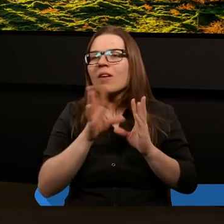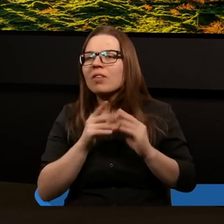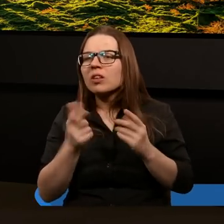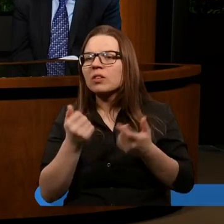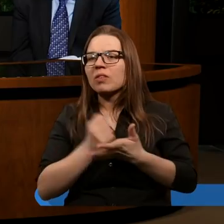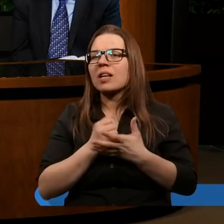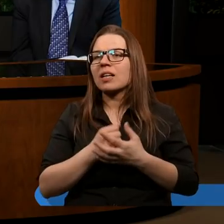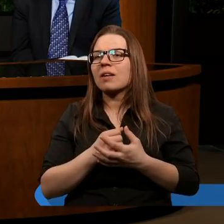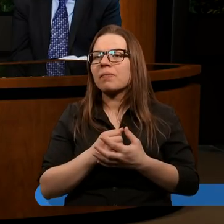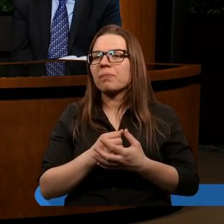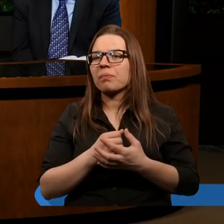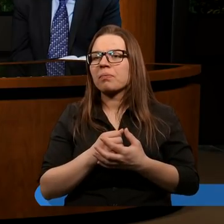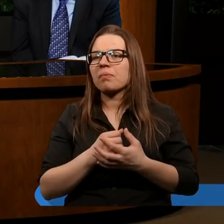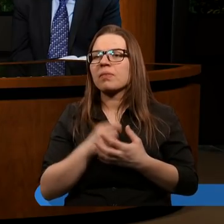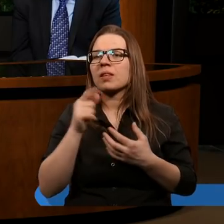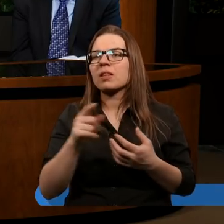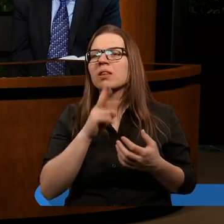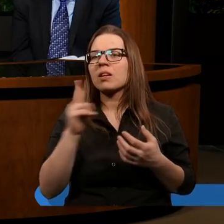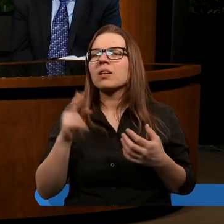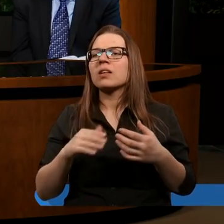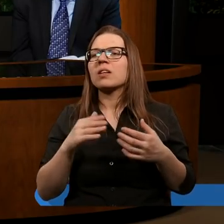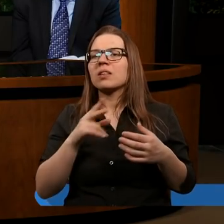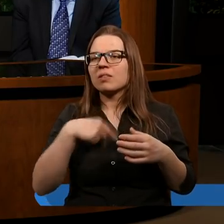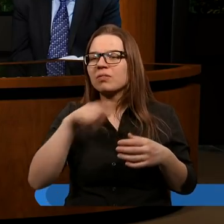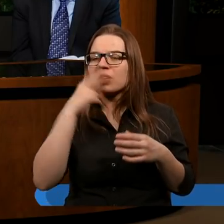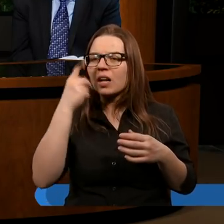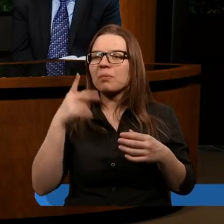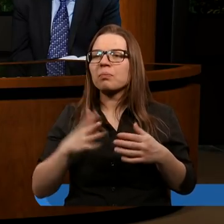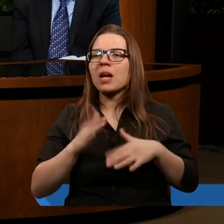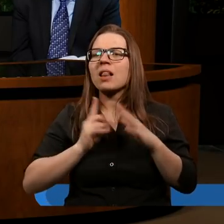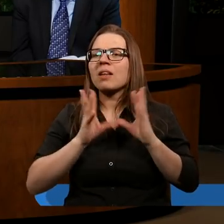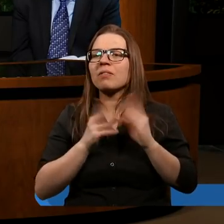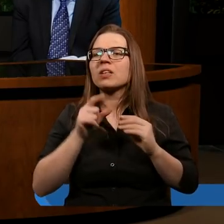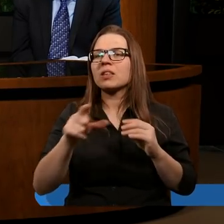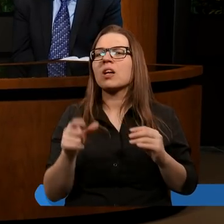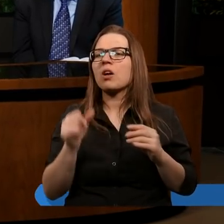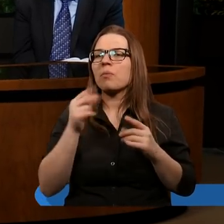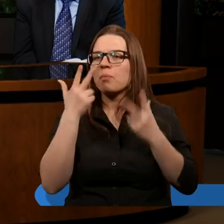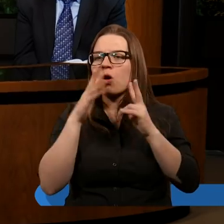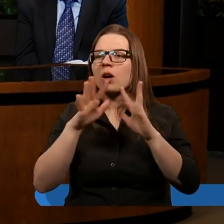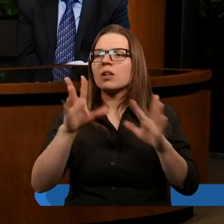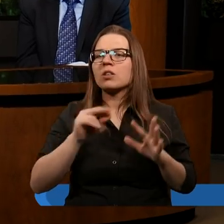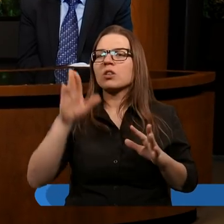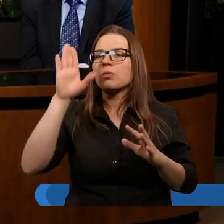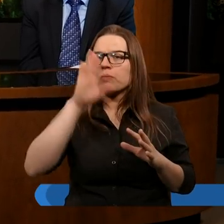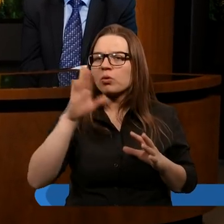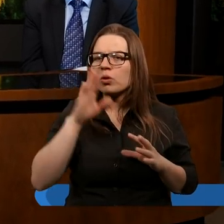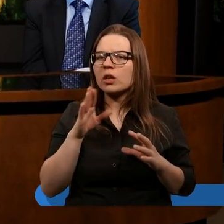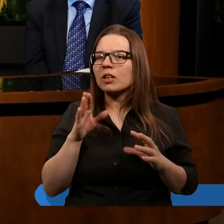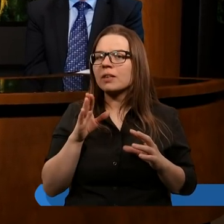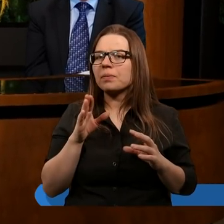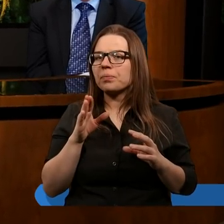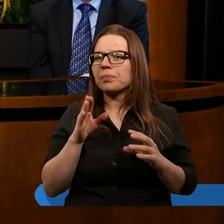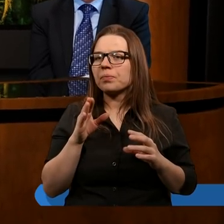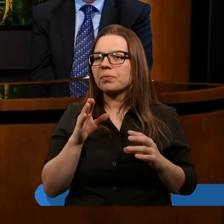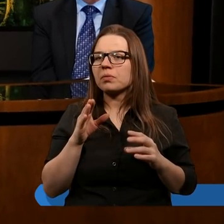Proszę, Igor. Dla mnie to jest ważne przede wszystkim, że ta liczba siedem pokazuje, że Pan Bóg, zresztą